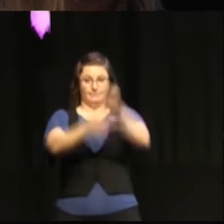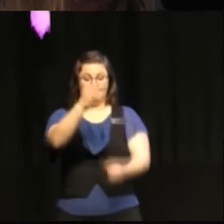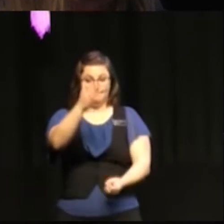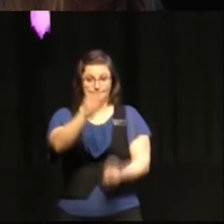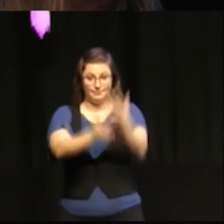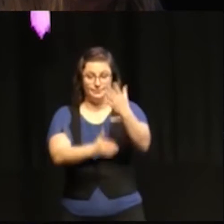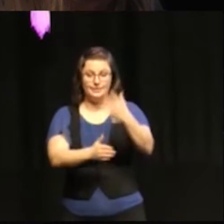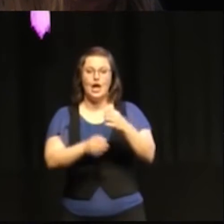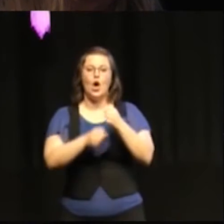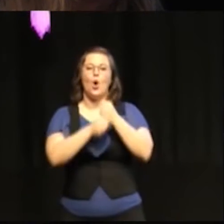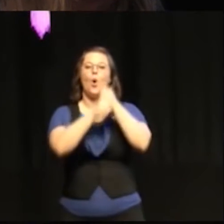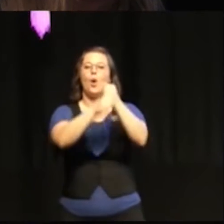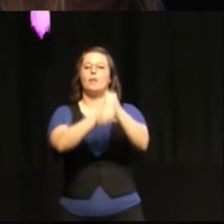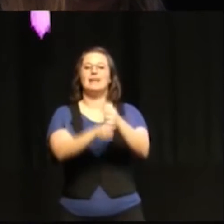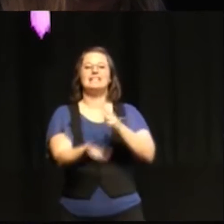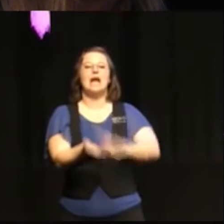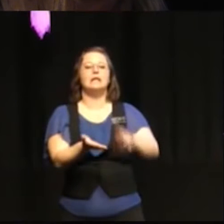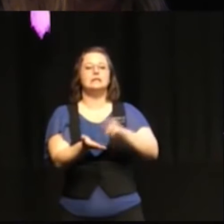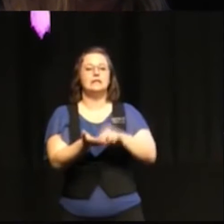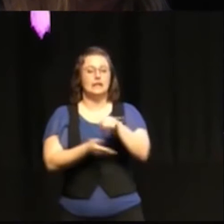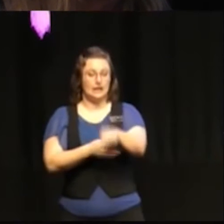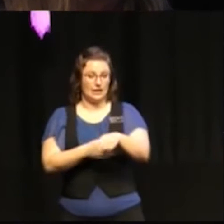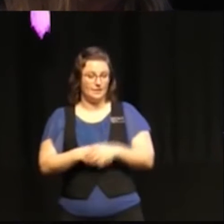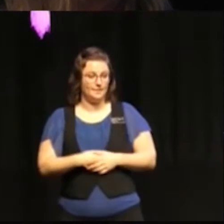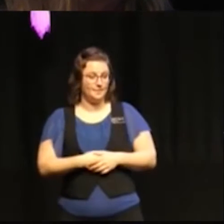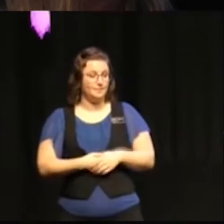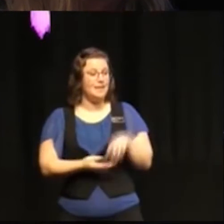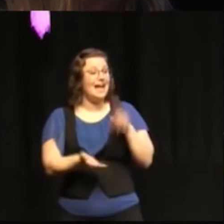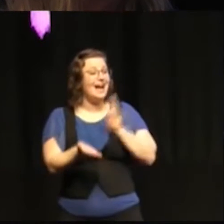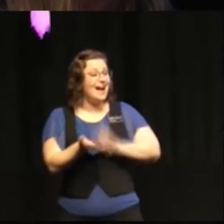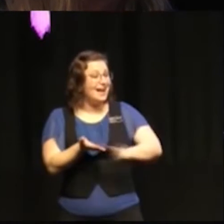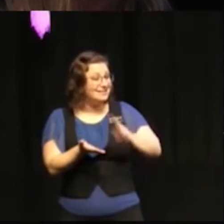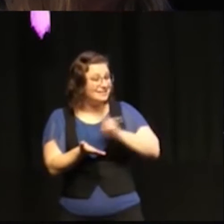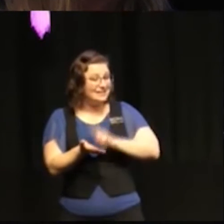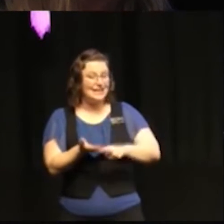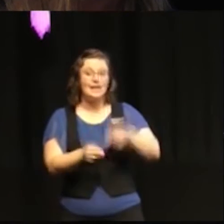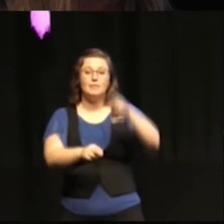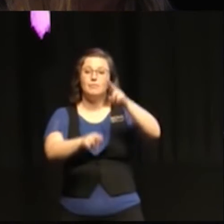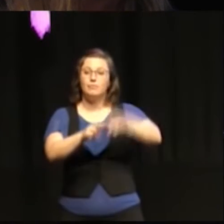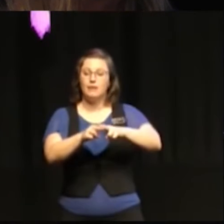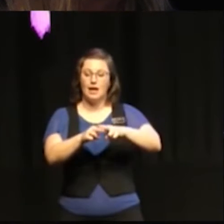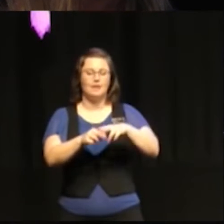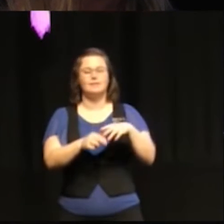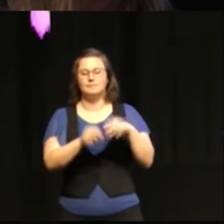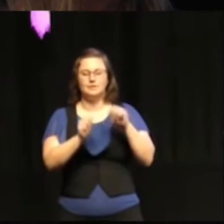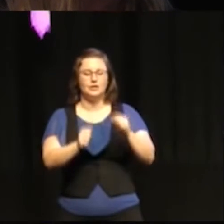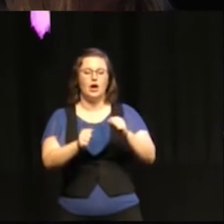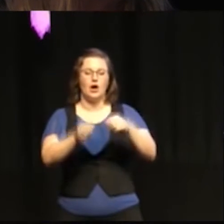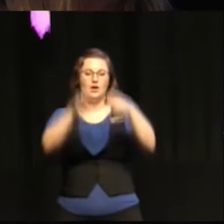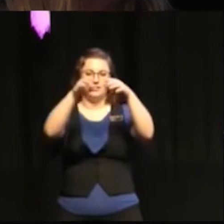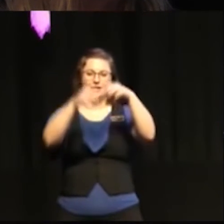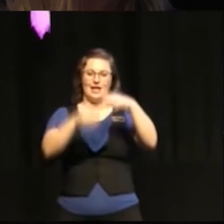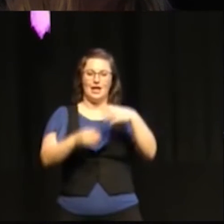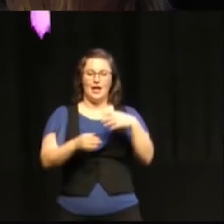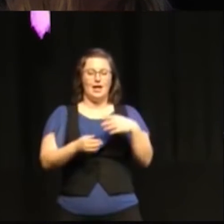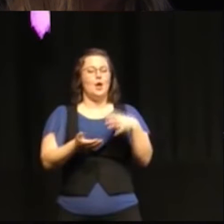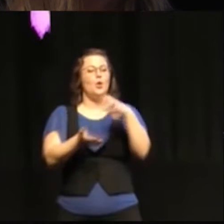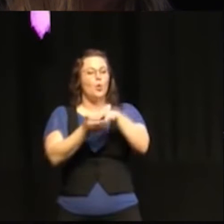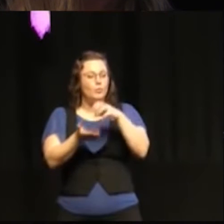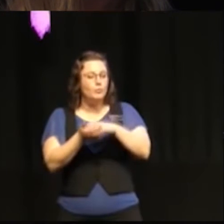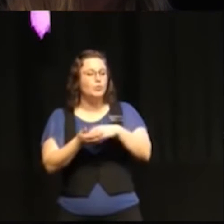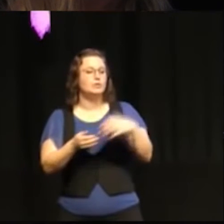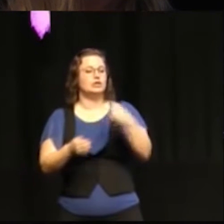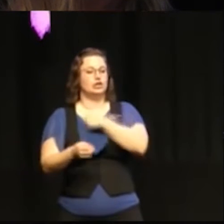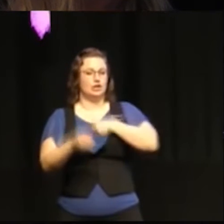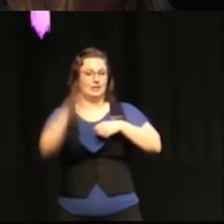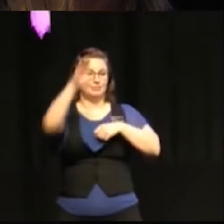hållbarhetskansli. Och det här kansliet kommer att ligga direkt under våra kommunstyrelser och koordinera